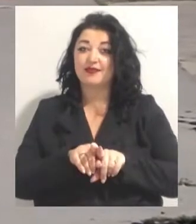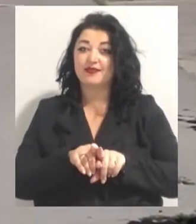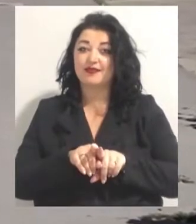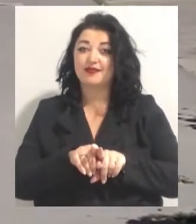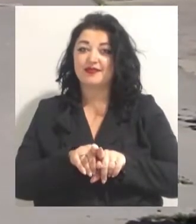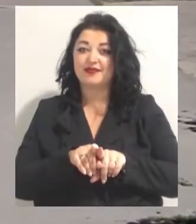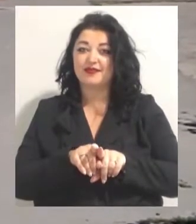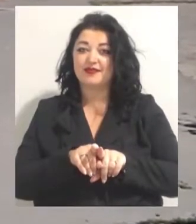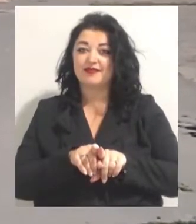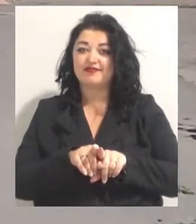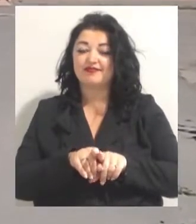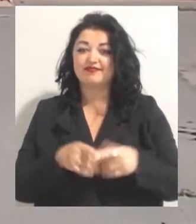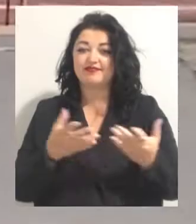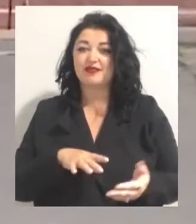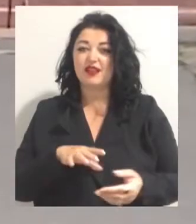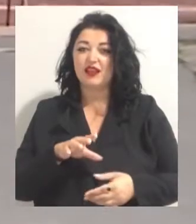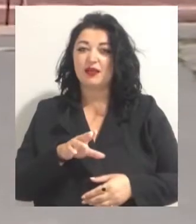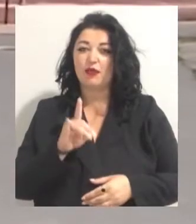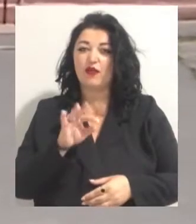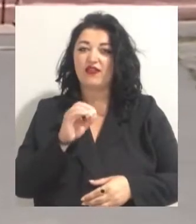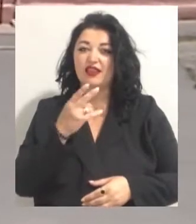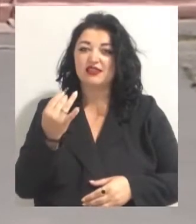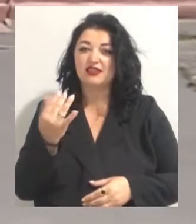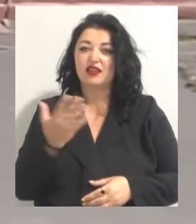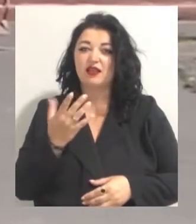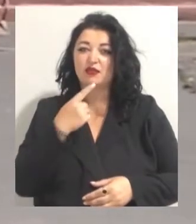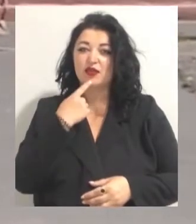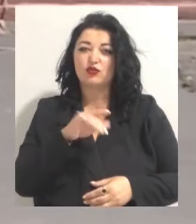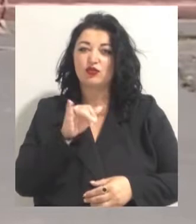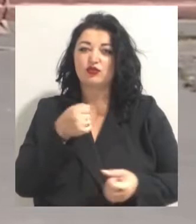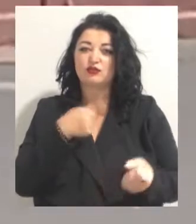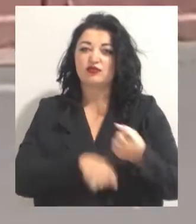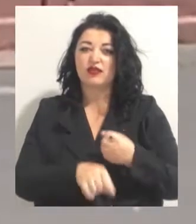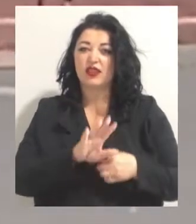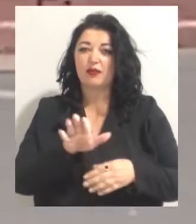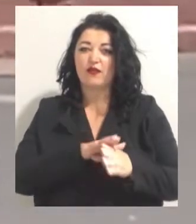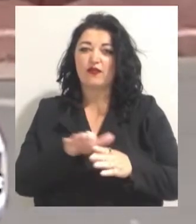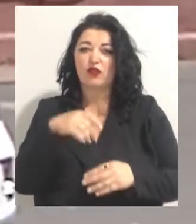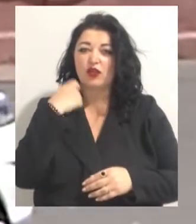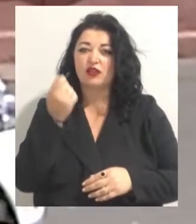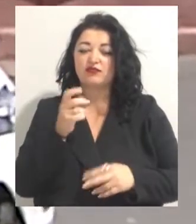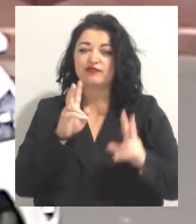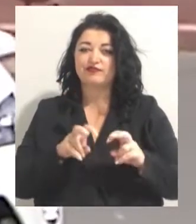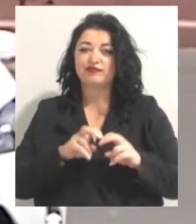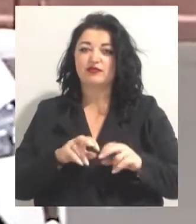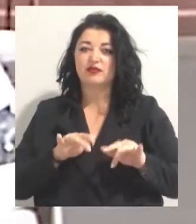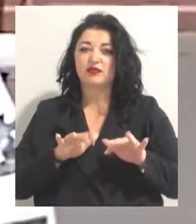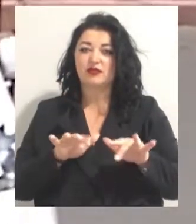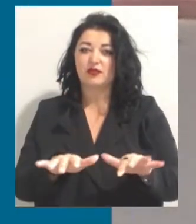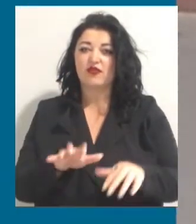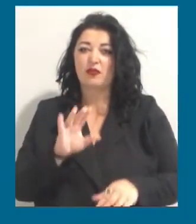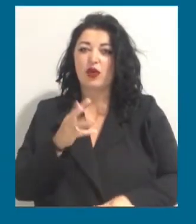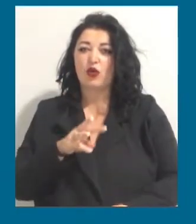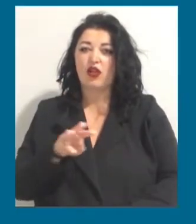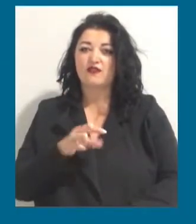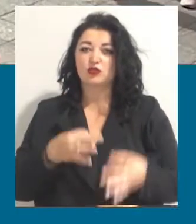Ексінспектор ювенальної превенції, який підозрюється у зґвалтуванні неповнолітньої, обиратимуть міру запобіжного заходу у Миколаївському суді.